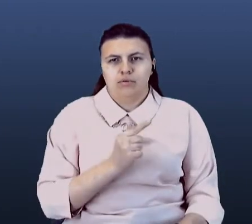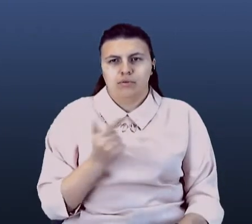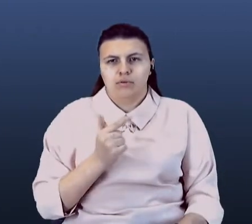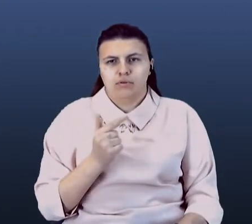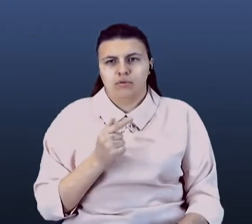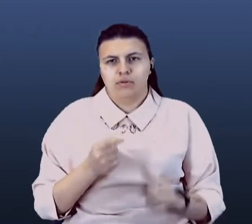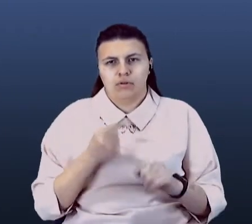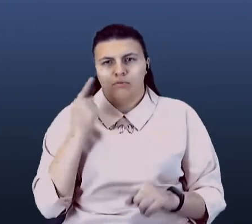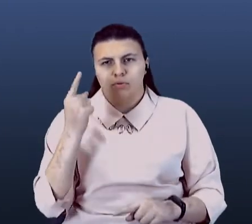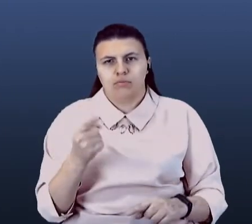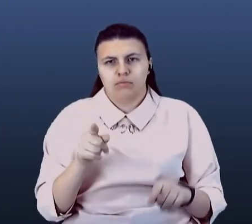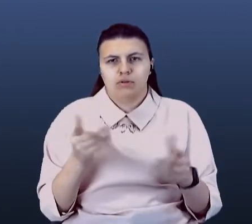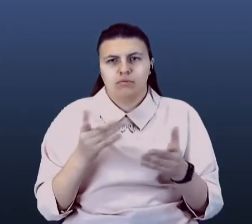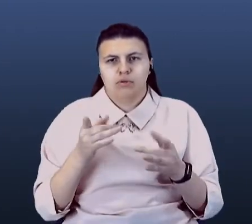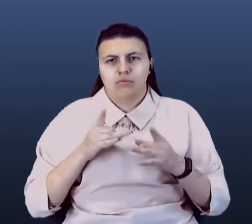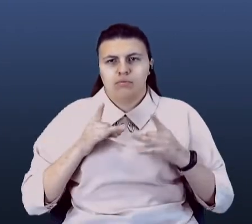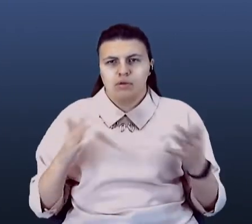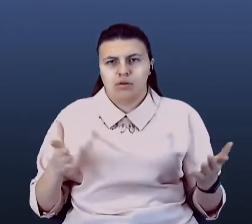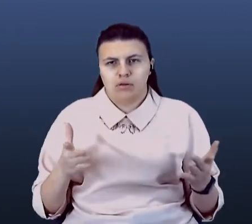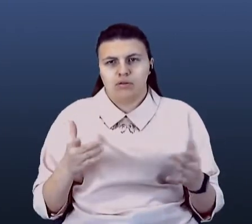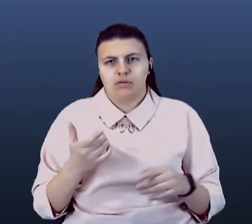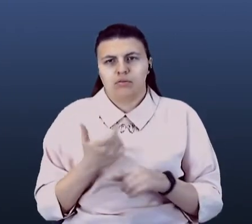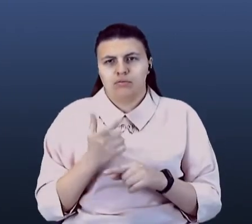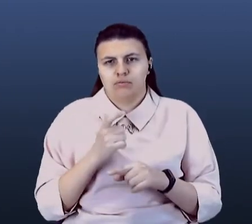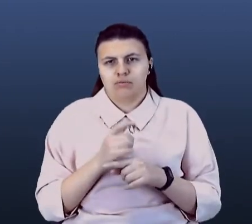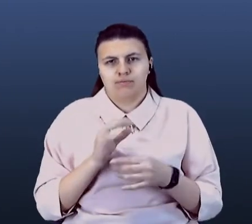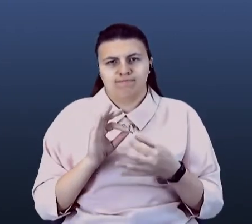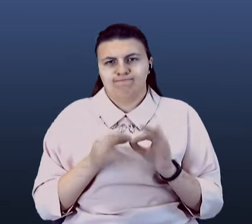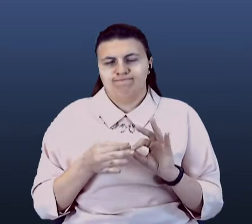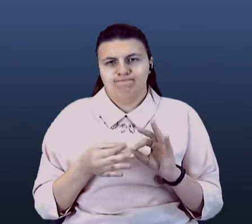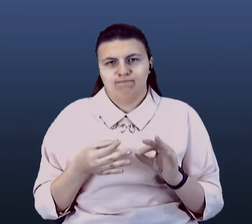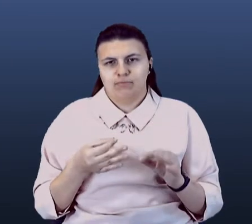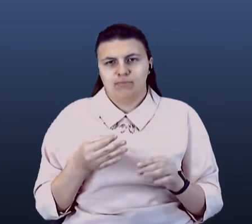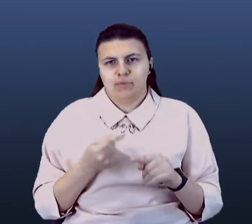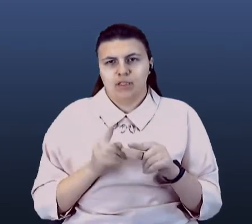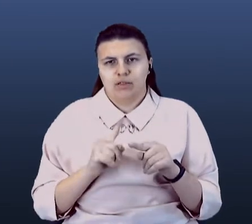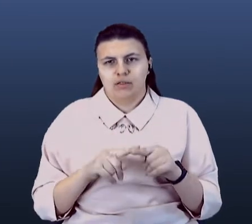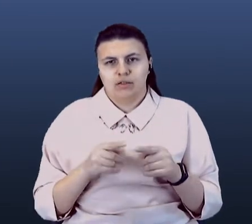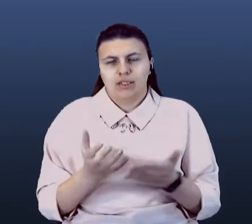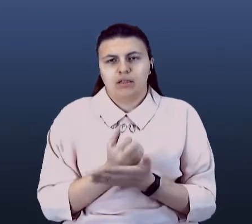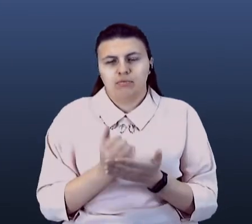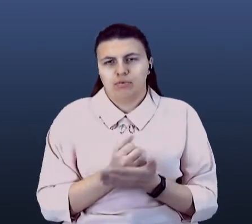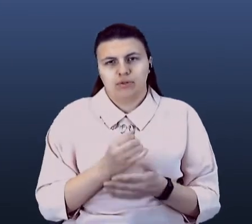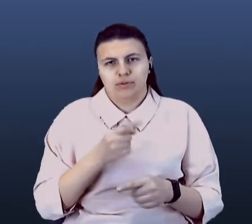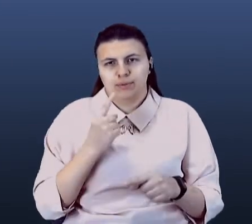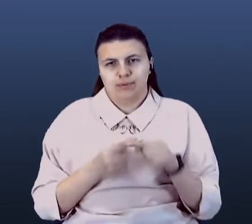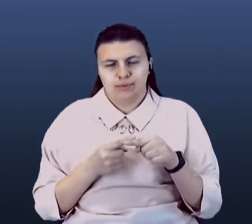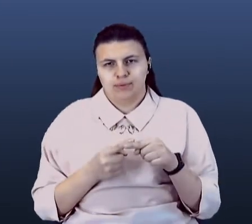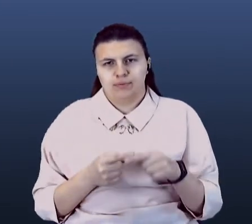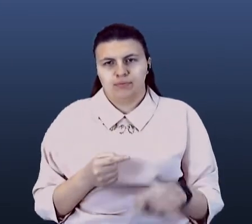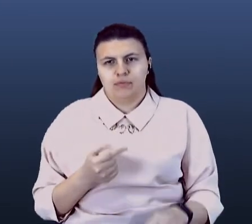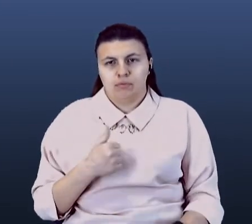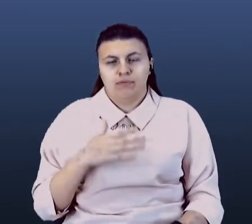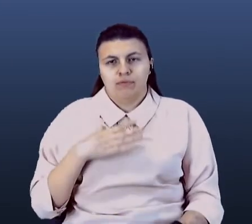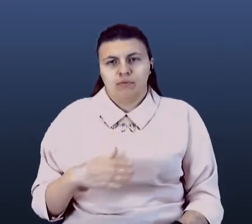там праздниками і так далі, але це дуже складно і, звісно, що не поклувається для трапи. Тому, ну, конкретно ми були вниждені з